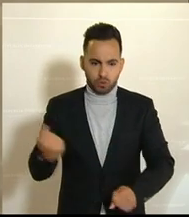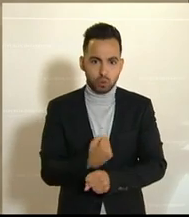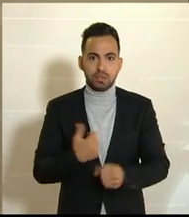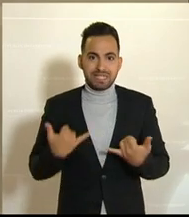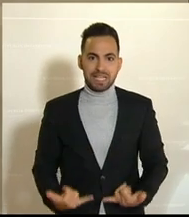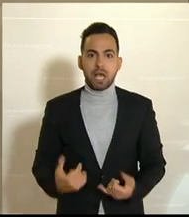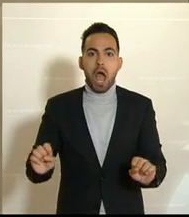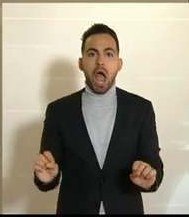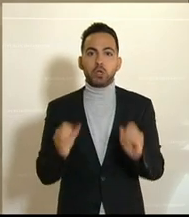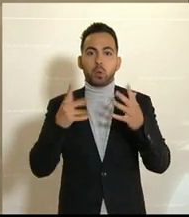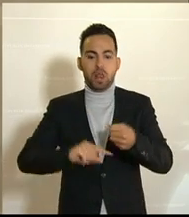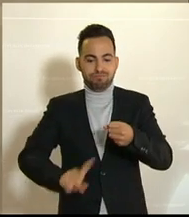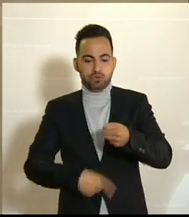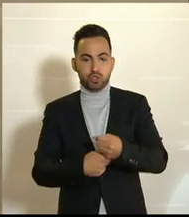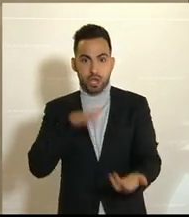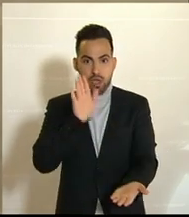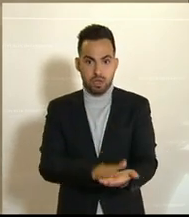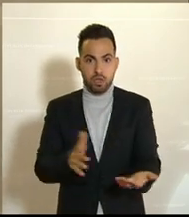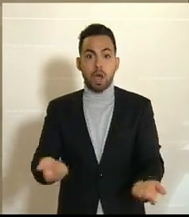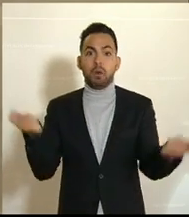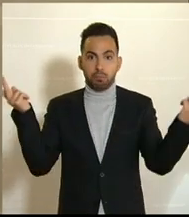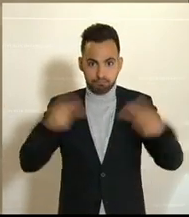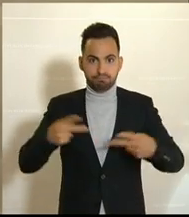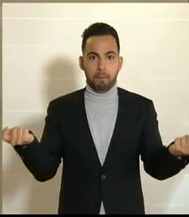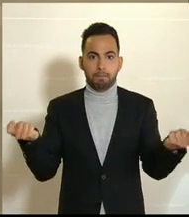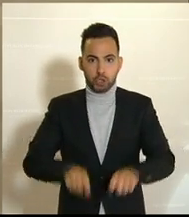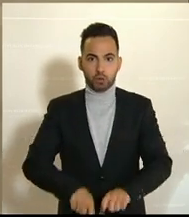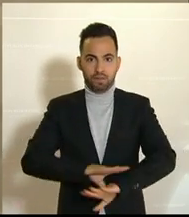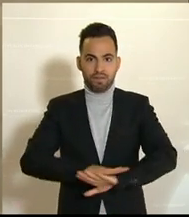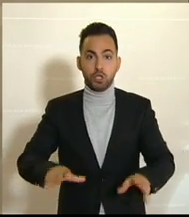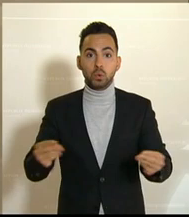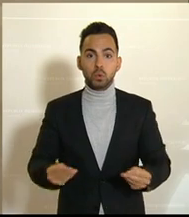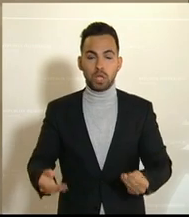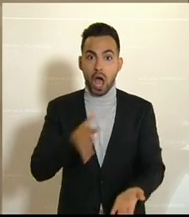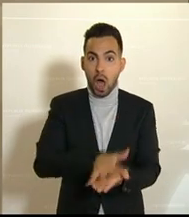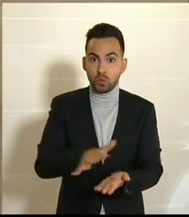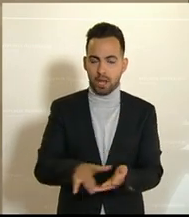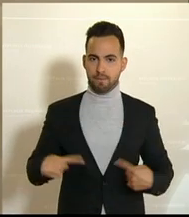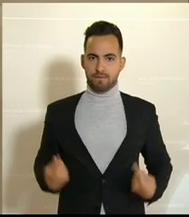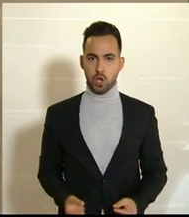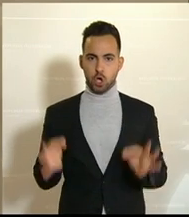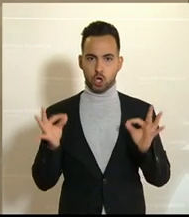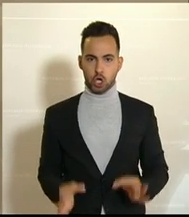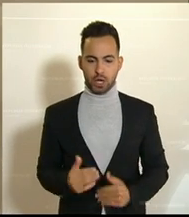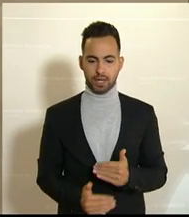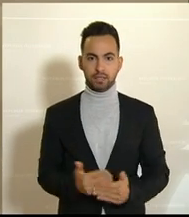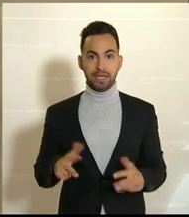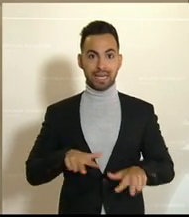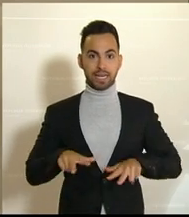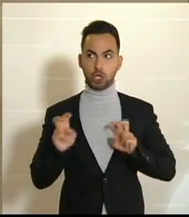vorliegt, weil wir es als Grundlage dafür brauchen, dass wir jene Ausgaben auch korrekt tätigen können, die wir uns in den